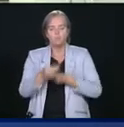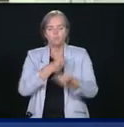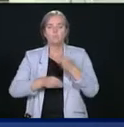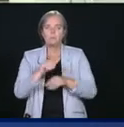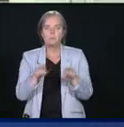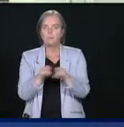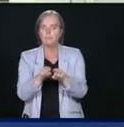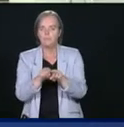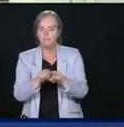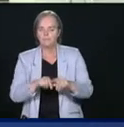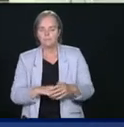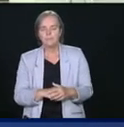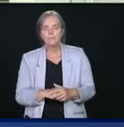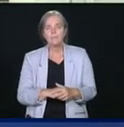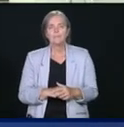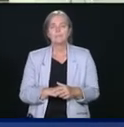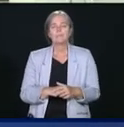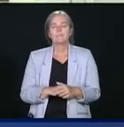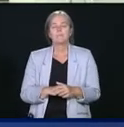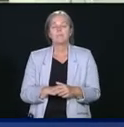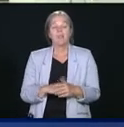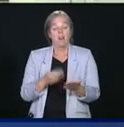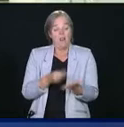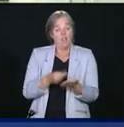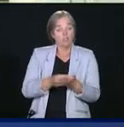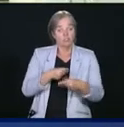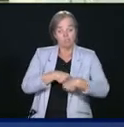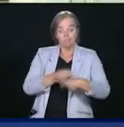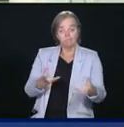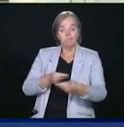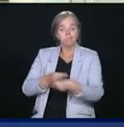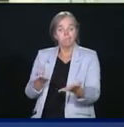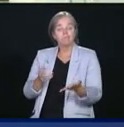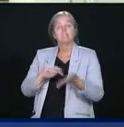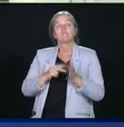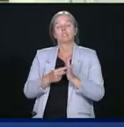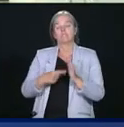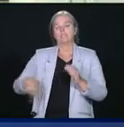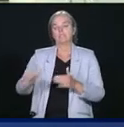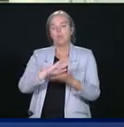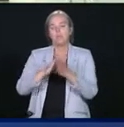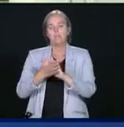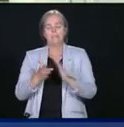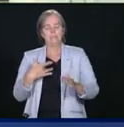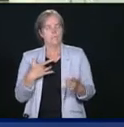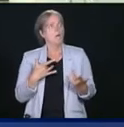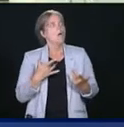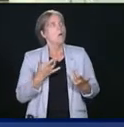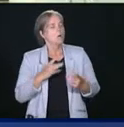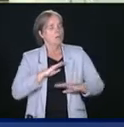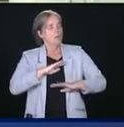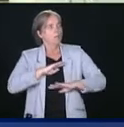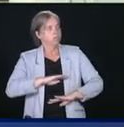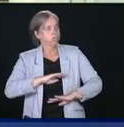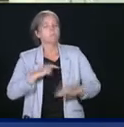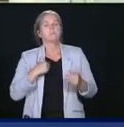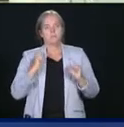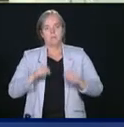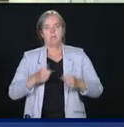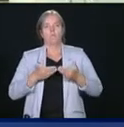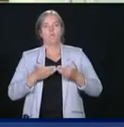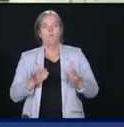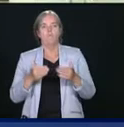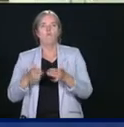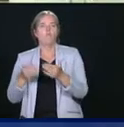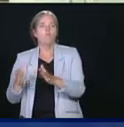qui donnera aux entreprises la confiance nécessaire pour rouvrir, ce qui ramènera les travailleurs canadiens au travail. C'est un début. Nous